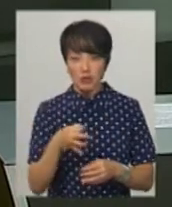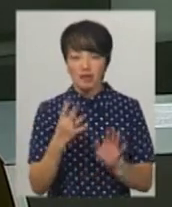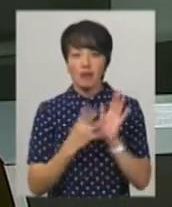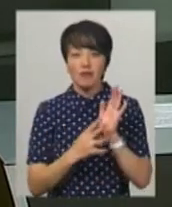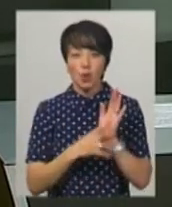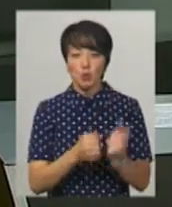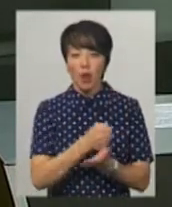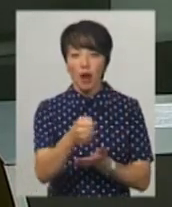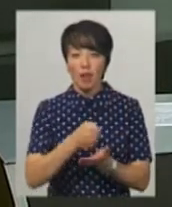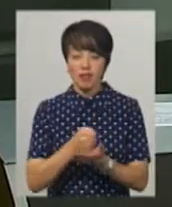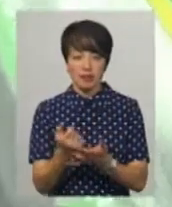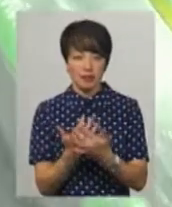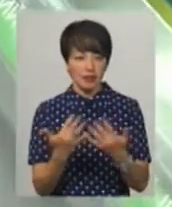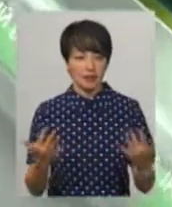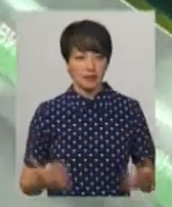90 кандидатів.